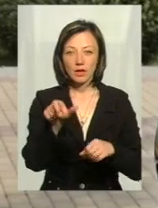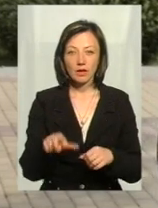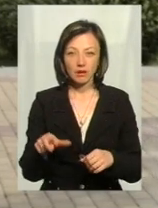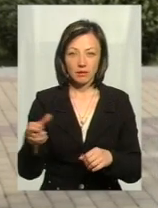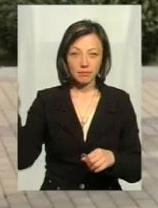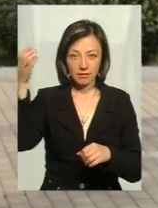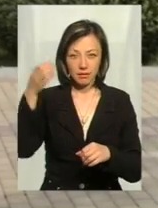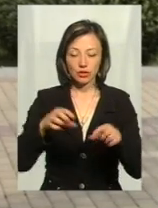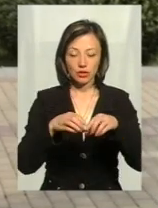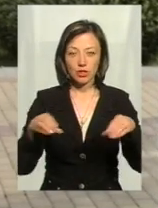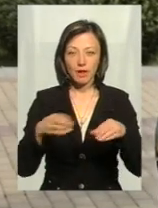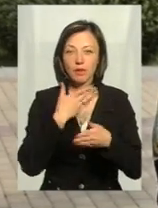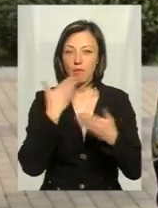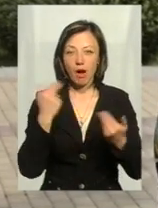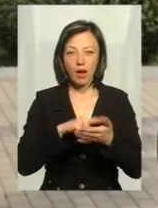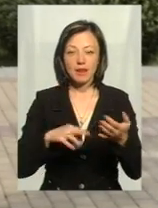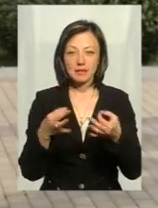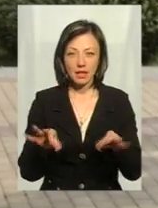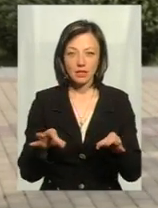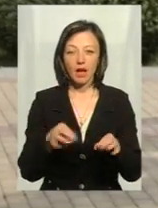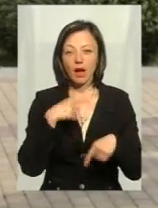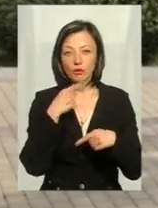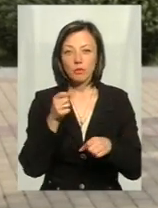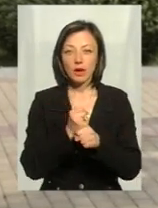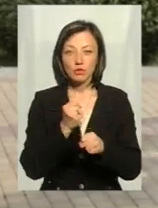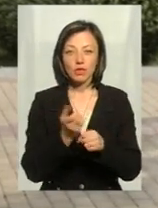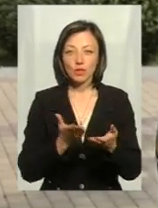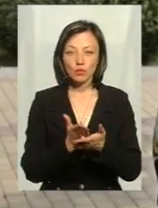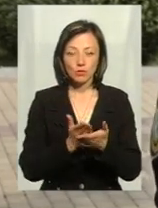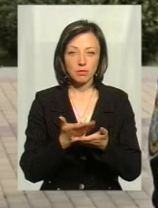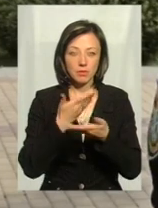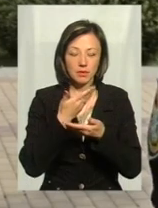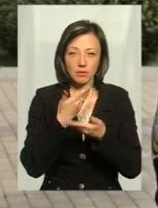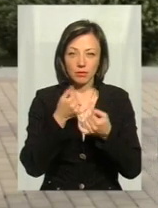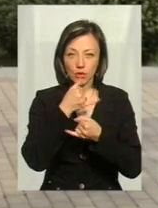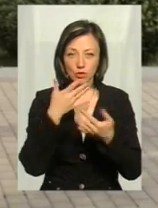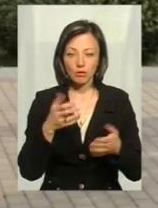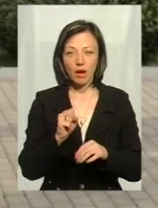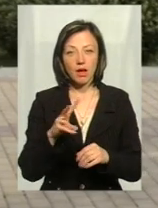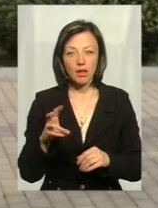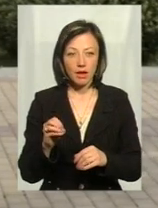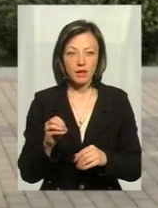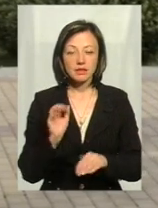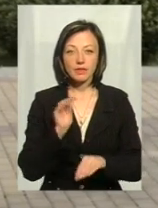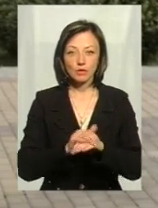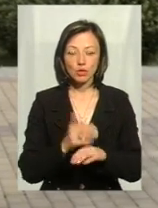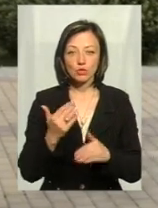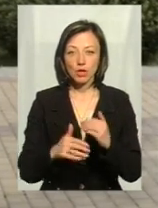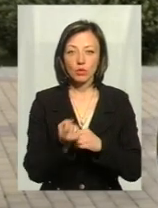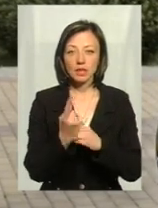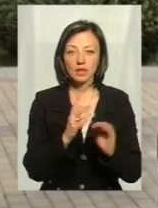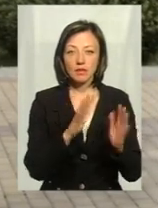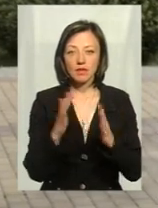з шашками таксі, але не мають ліцензій. І стверджувати, що вони працюють в якій службі, ми не маємо права. Але зафіксовано вже 11